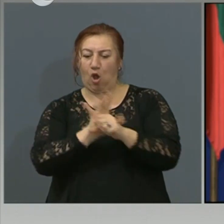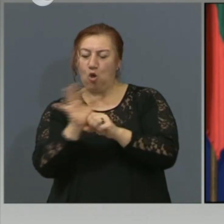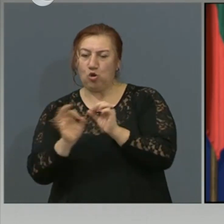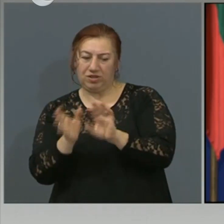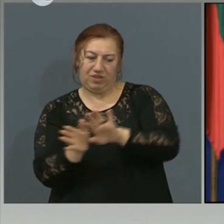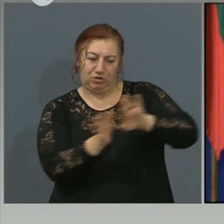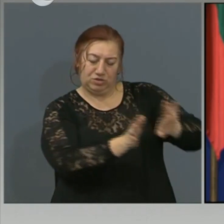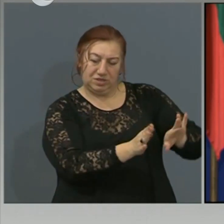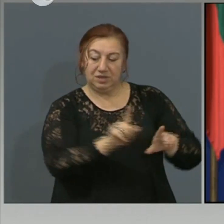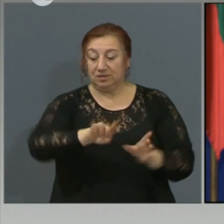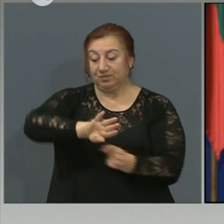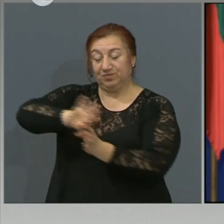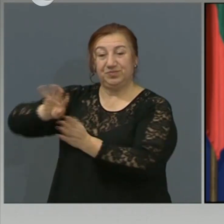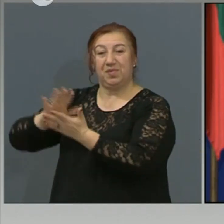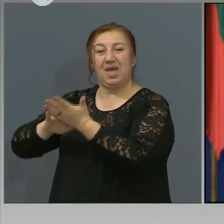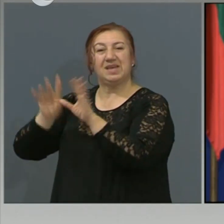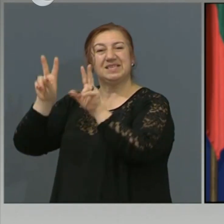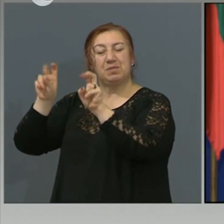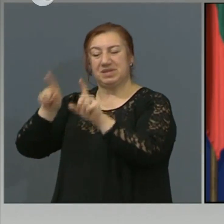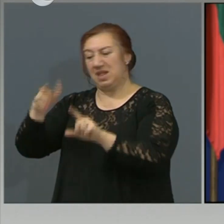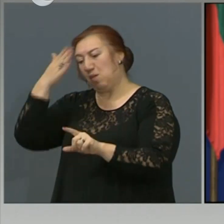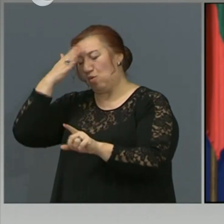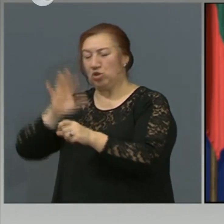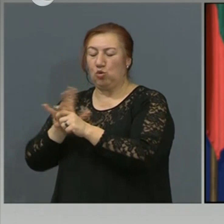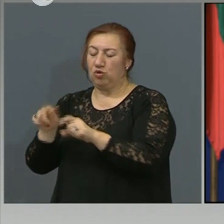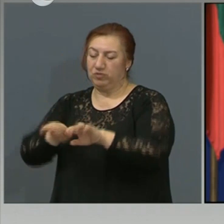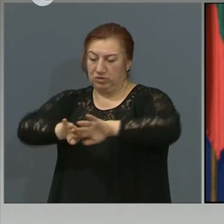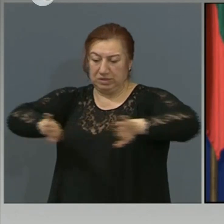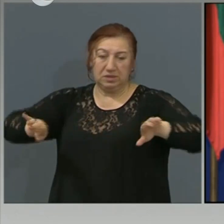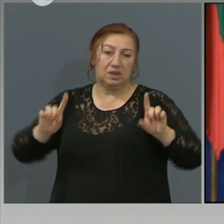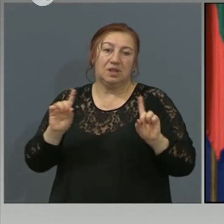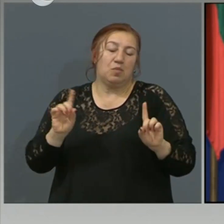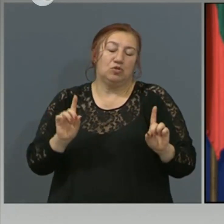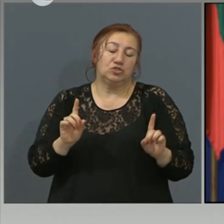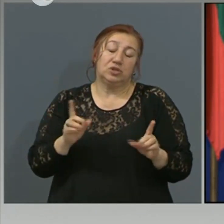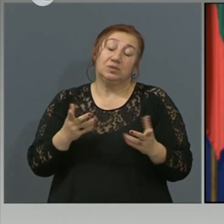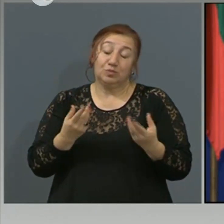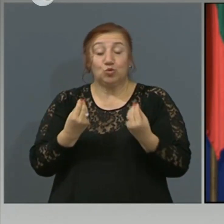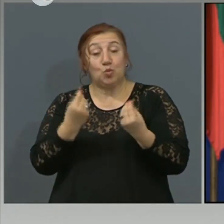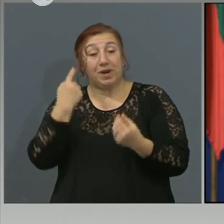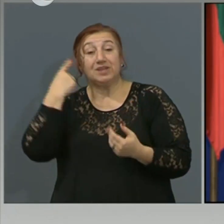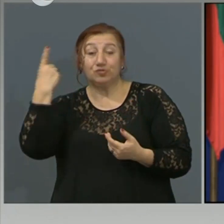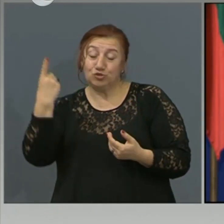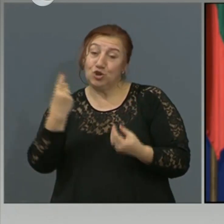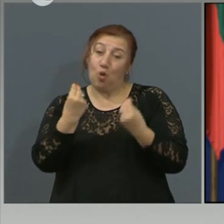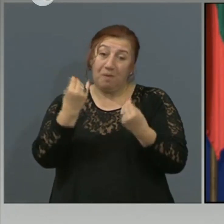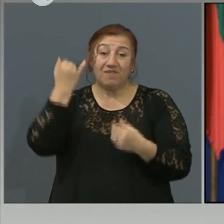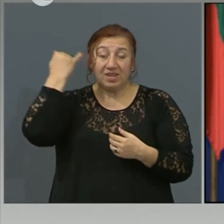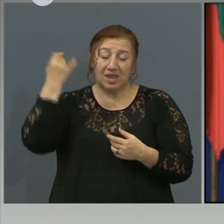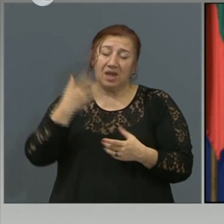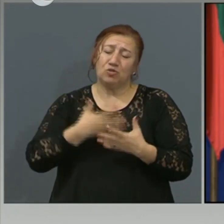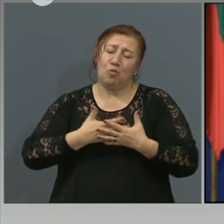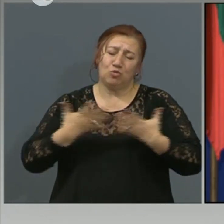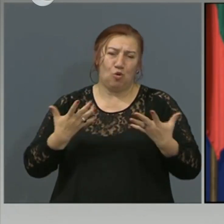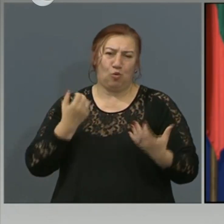че, много трудна е тази идея, добре звучи, добре звучи, но е